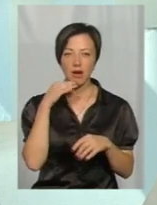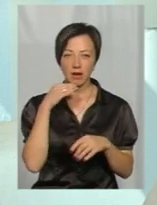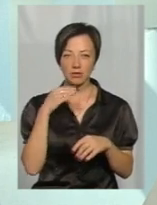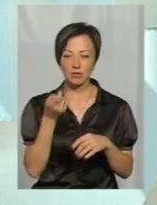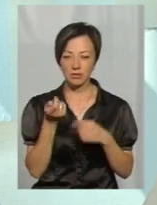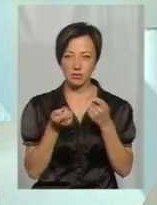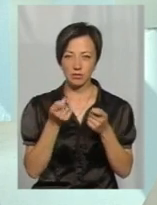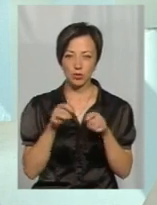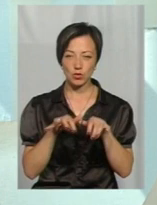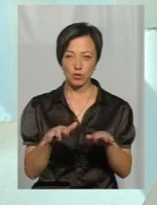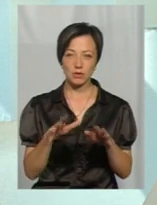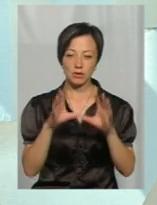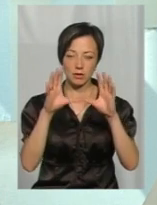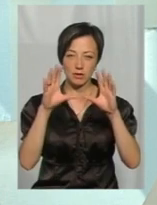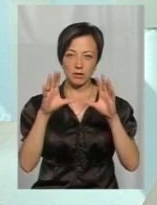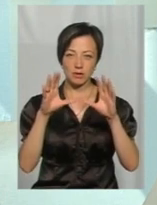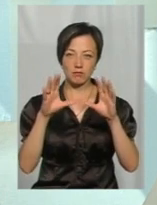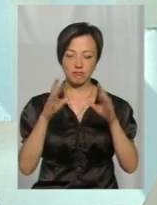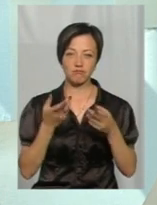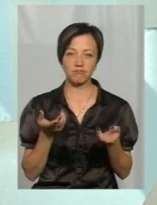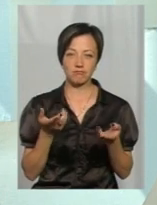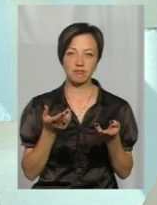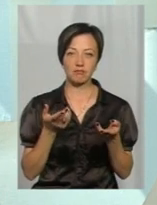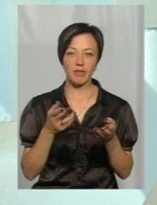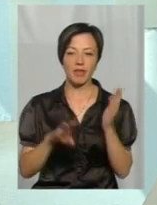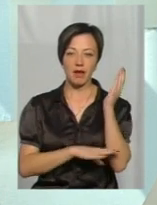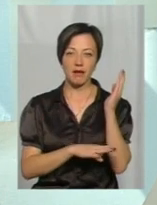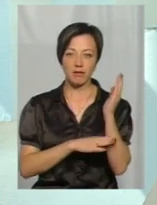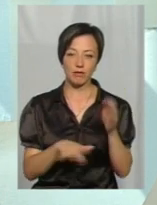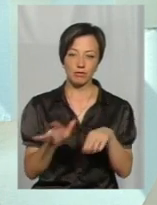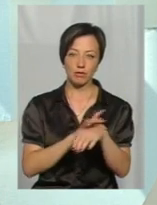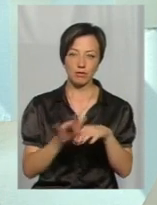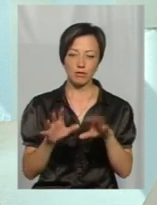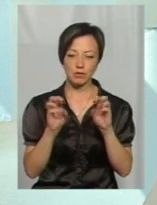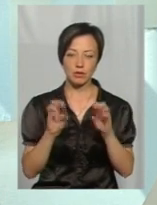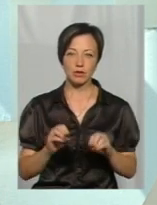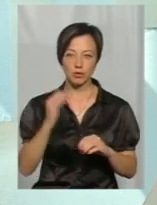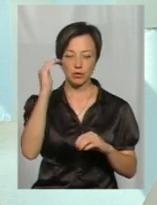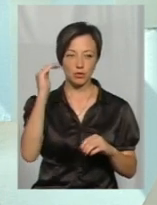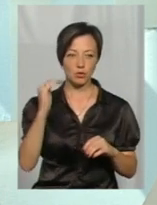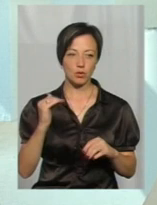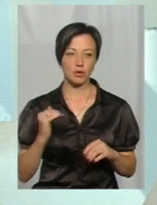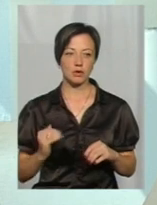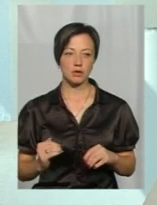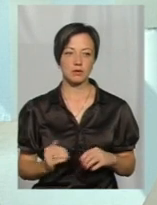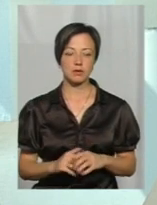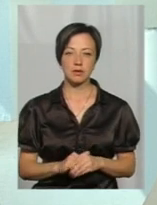кількість. Вони долають цей бар'єр спротиву дерева і його починають з верхівки